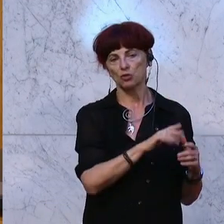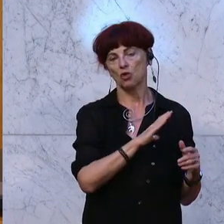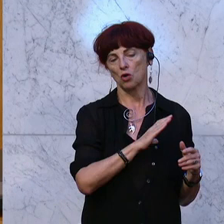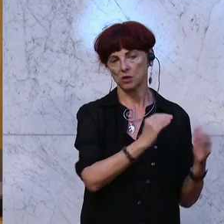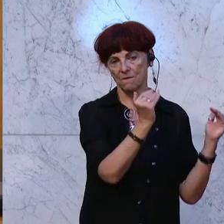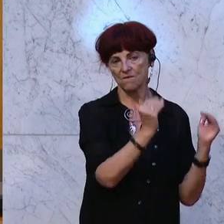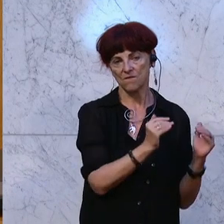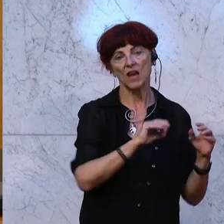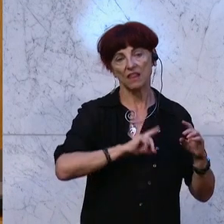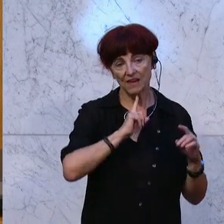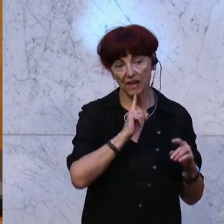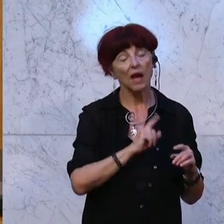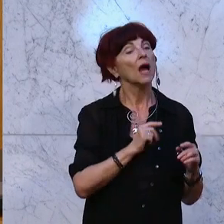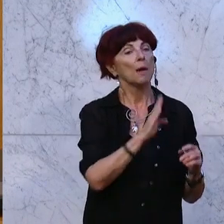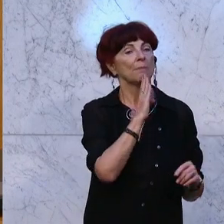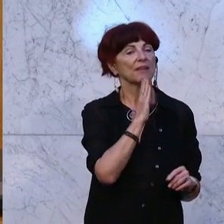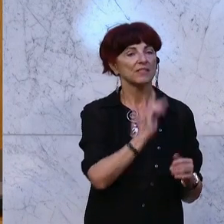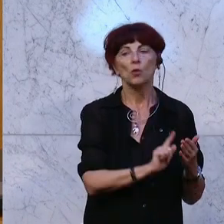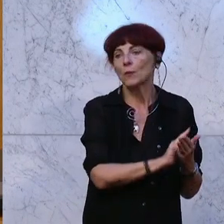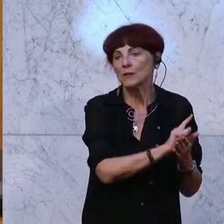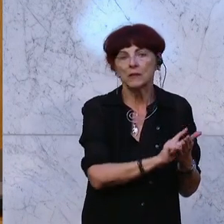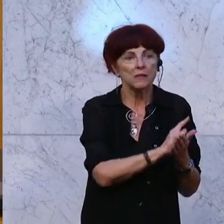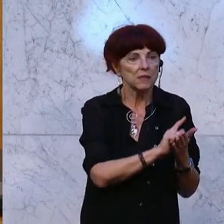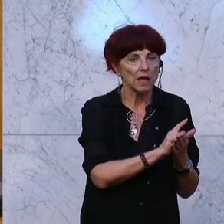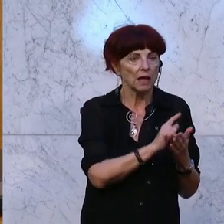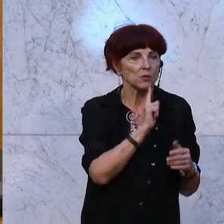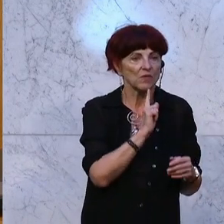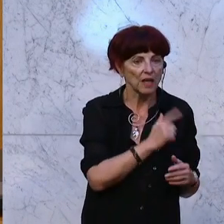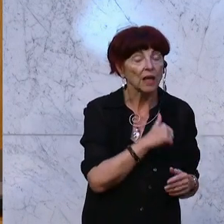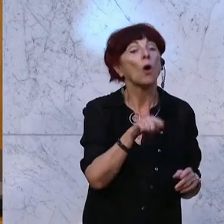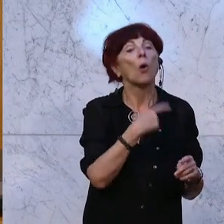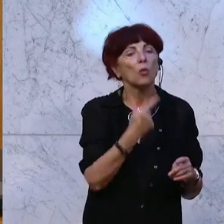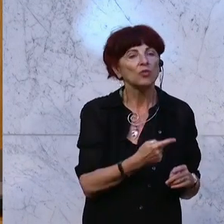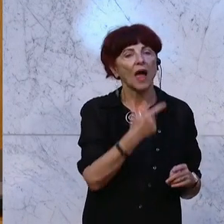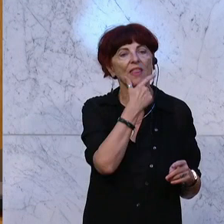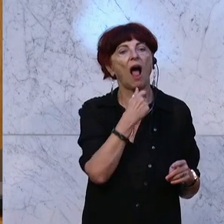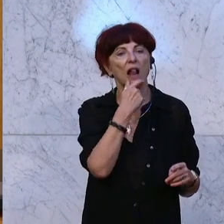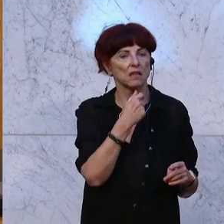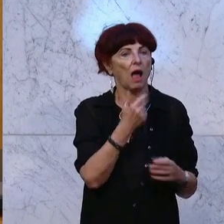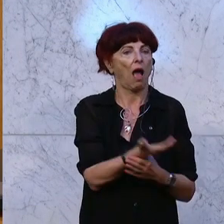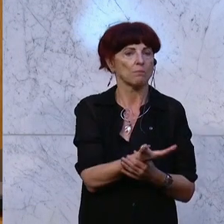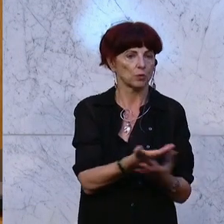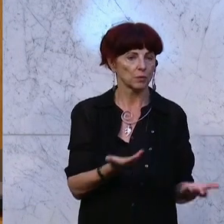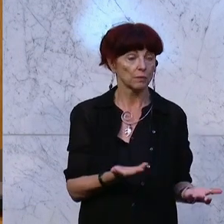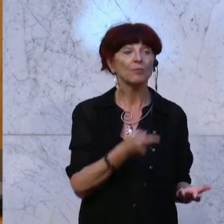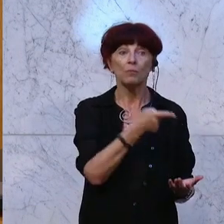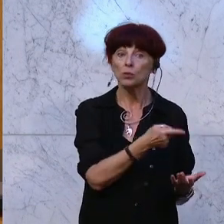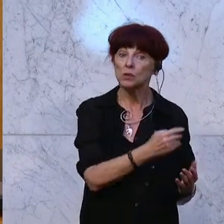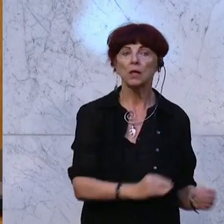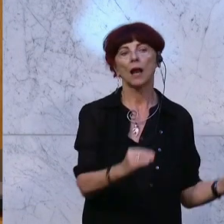fehlende Pensionszeiten, den Motherhood-Pay-Gap, Altersarmut. Hier müssen wir im Sinne der Gleichberechtigung wirklich investieren.